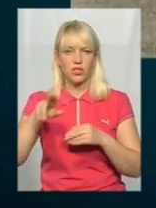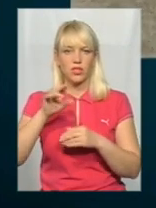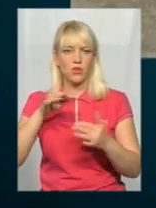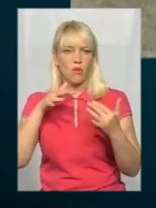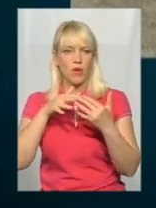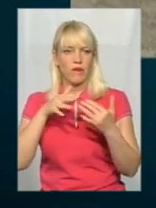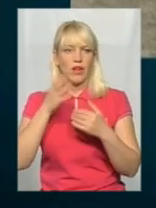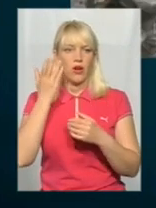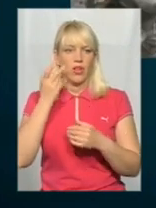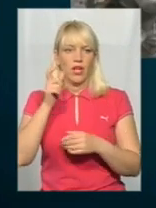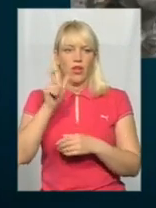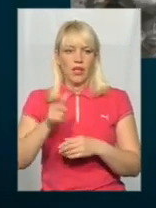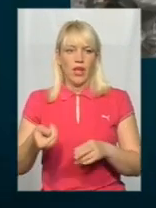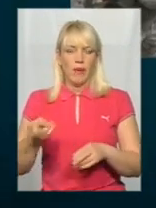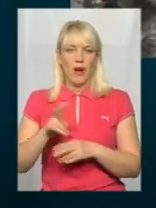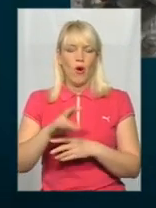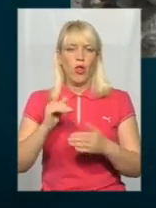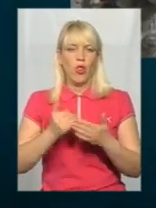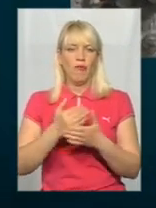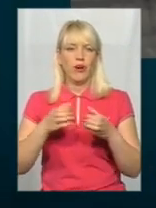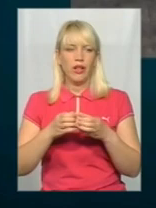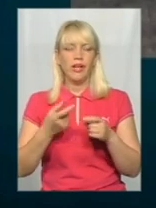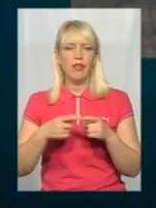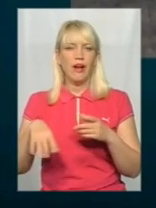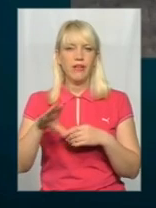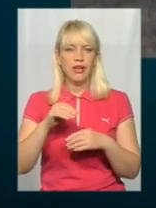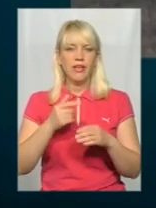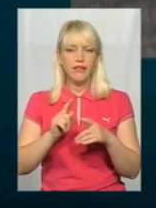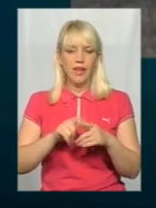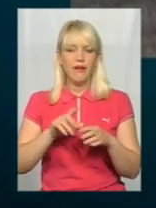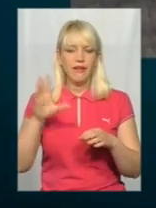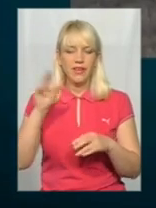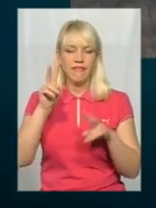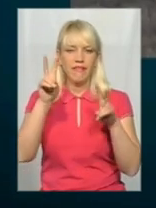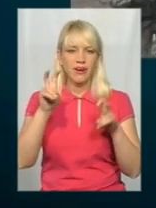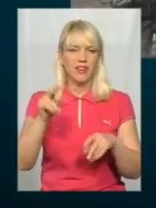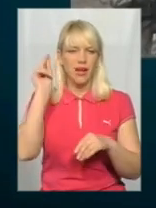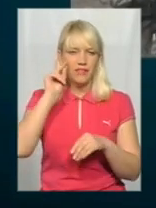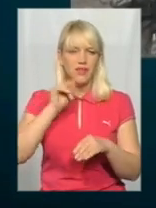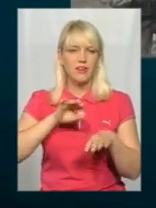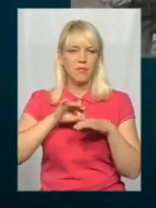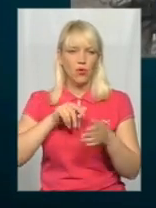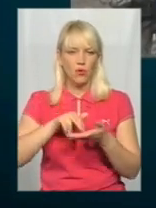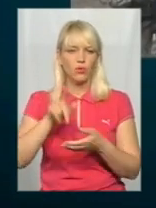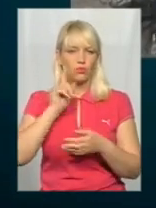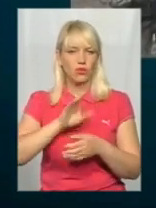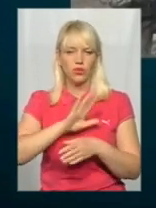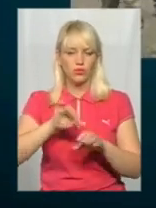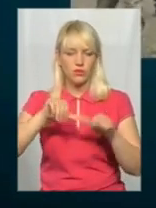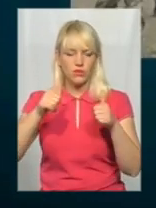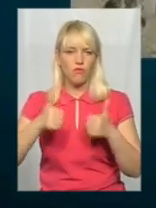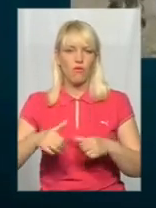людина приходить нова до колективу, вона ці всі етапи навчання проходить, поки група спеціального призначення не буде сформована,